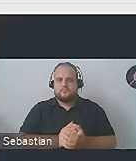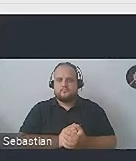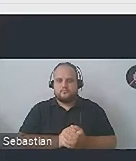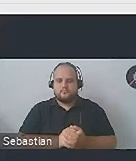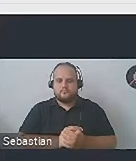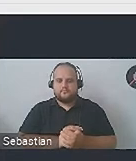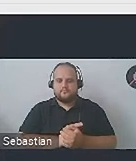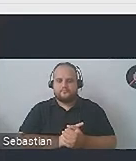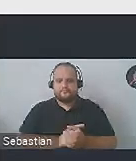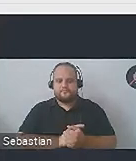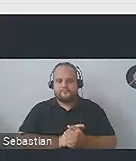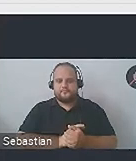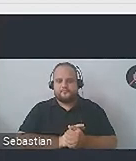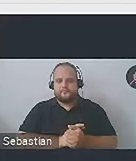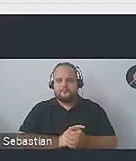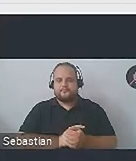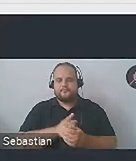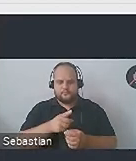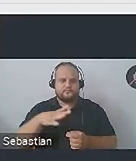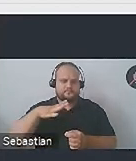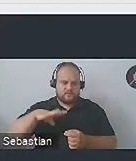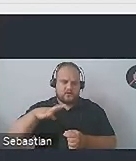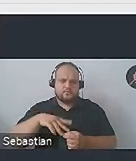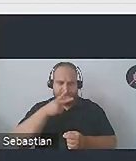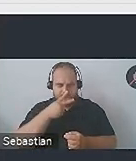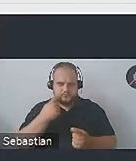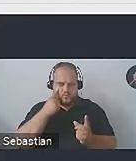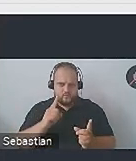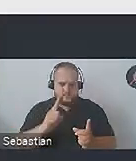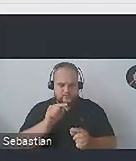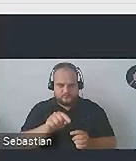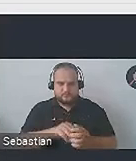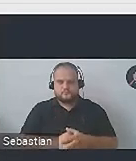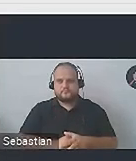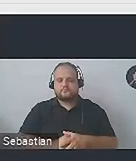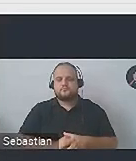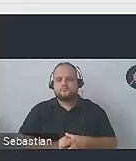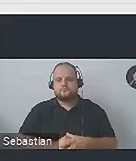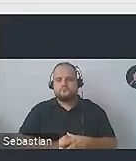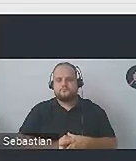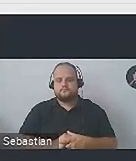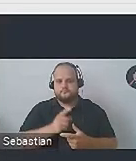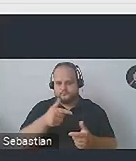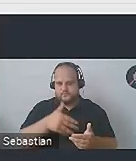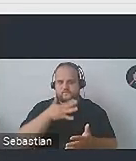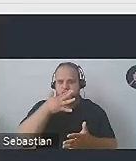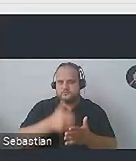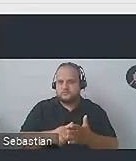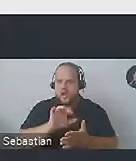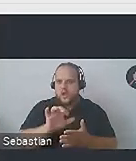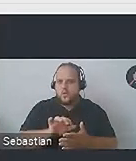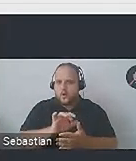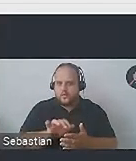dostępności i ustawy. Więc warto zwrócić na to uwagę i po prostu starać się wykorzystywać na przykład takie kalkulatory